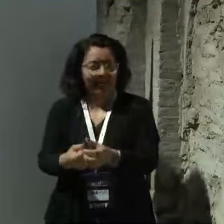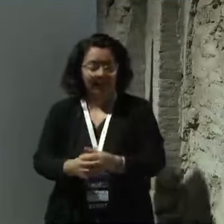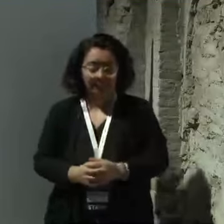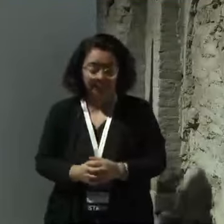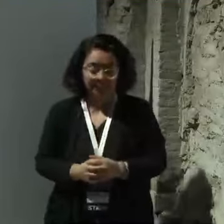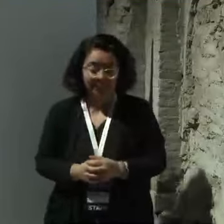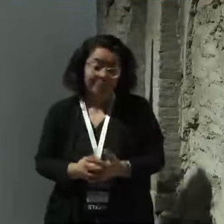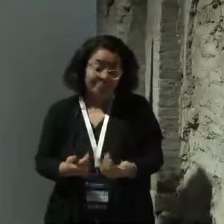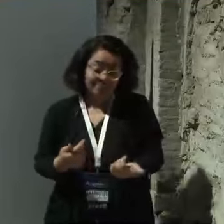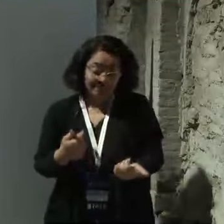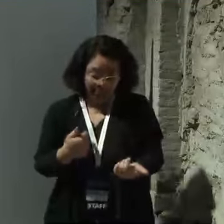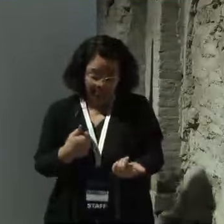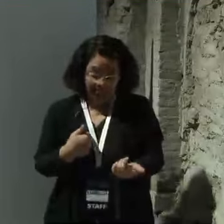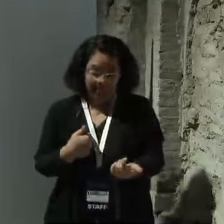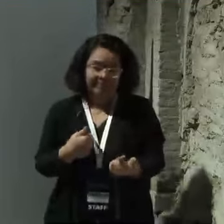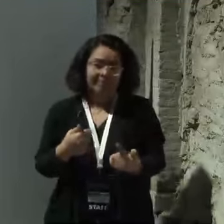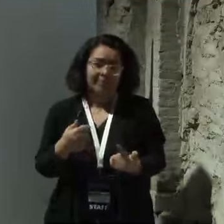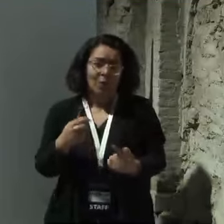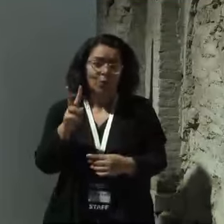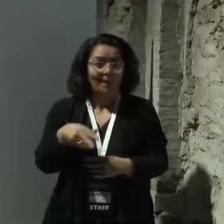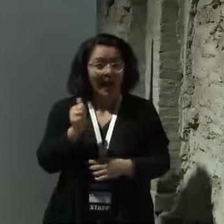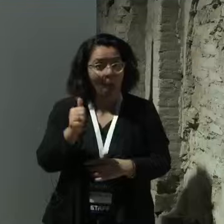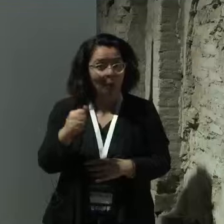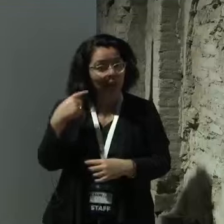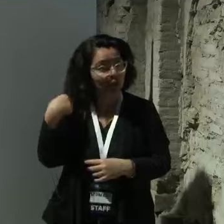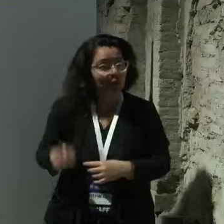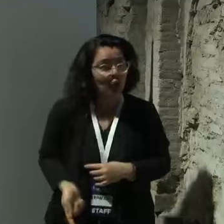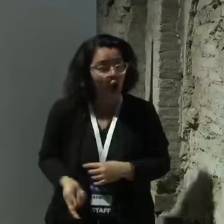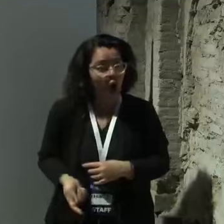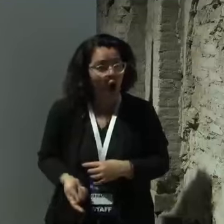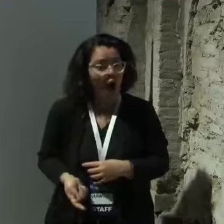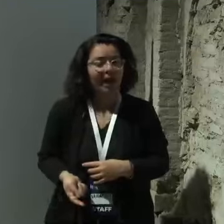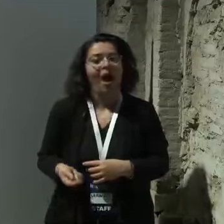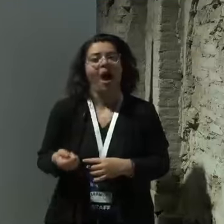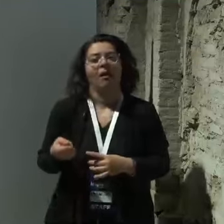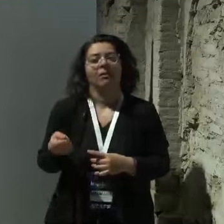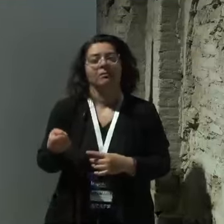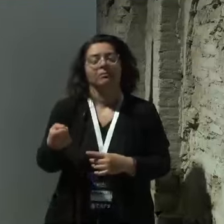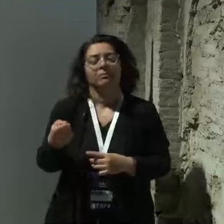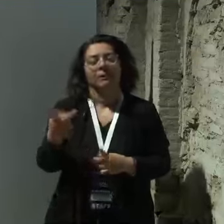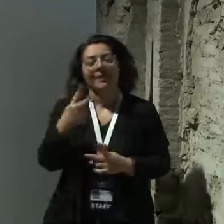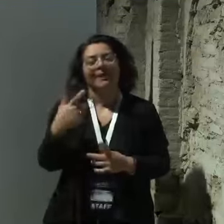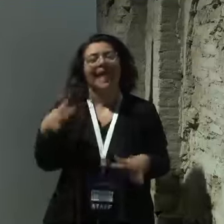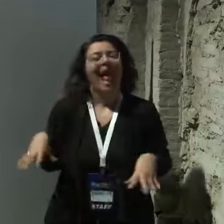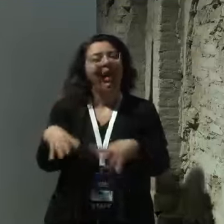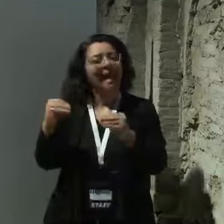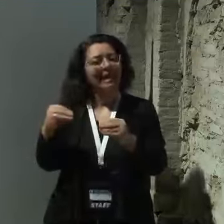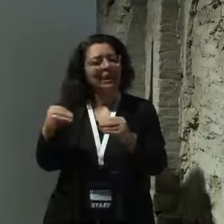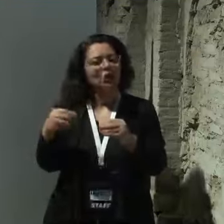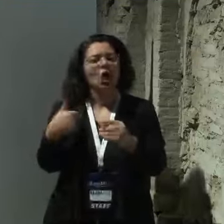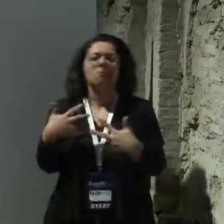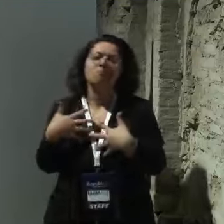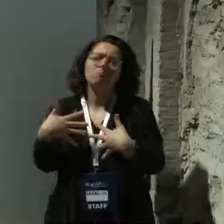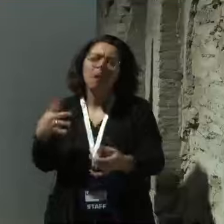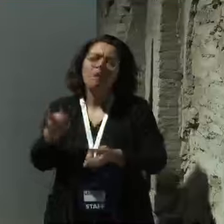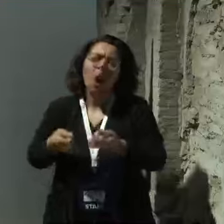io ho fatto dal 2011 ad oggi tante cose sono passate per tutti noi io nel frattempo sono venuto qui che ero un appassionato di pulire che ha iniziato un